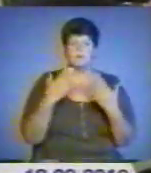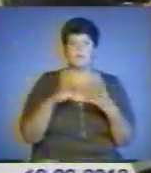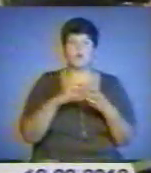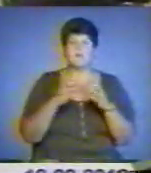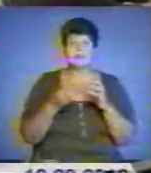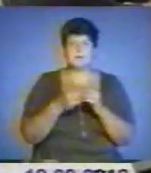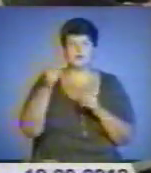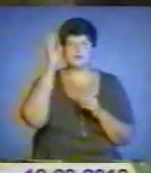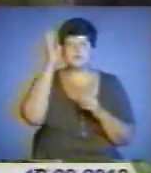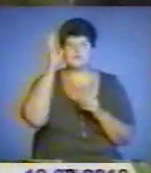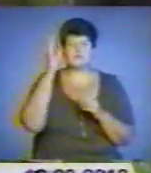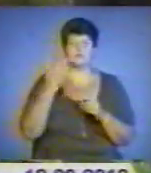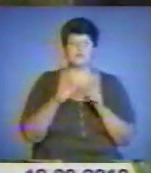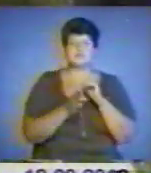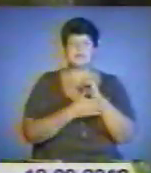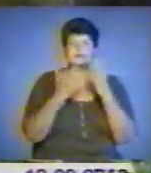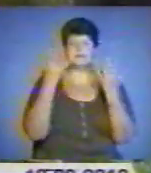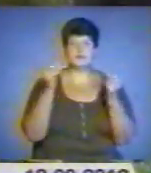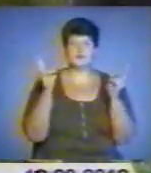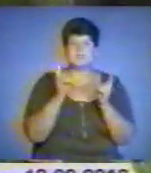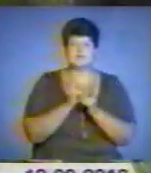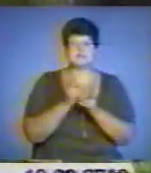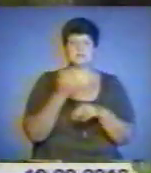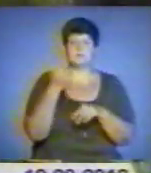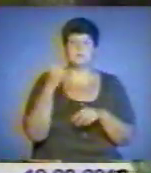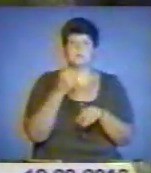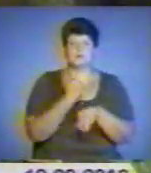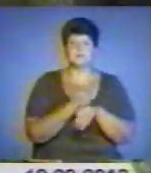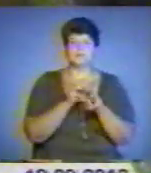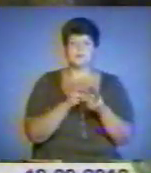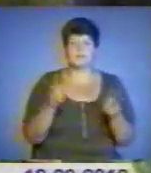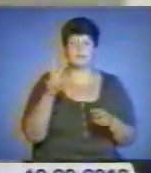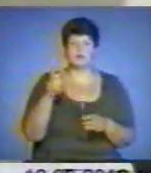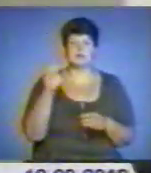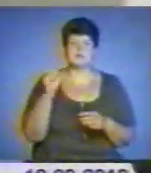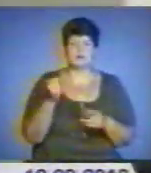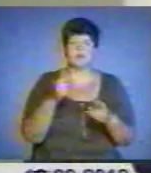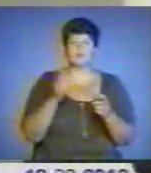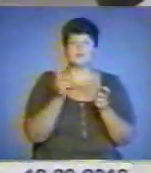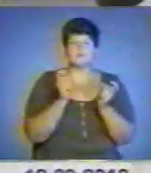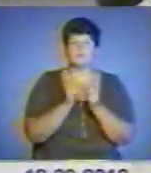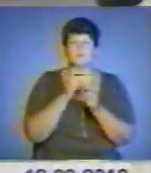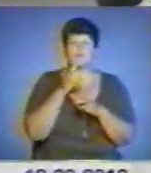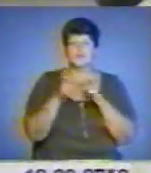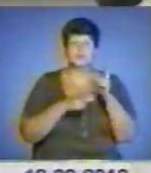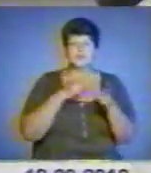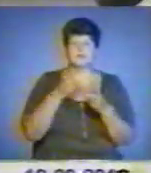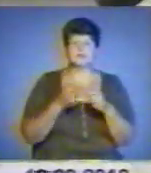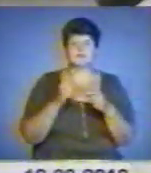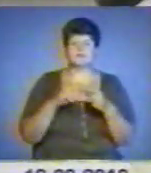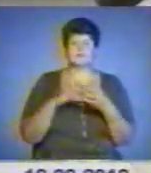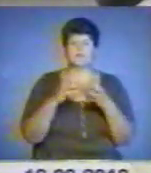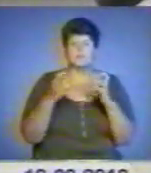російський урядовець зустрівся з прем'єром Миколою Азаровим. Той поскаржився на внутрішні українські освітянські проблеми, на відсутність попиту на технічні та